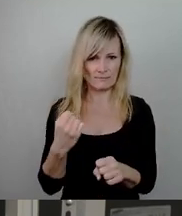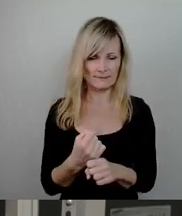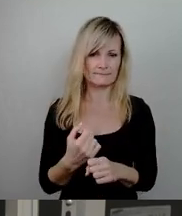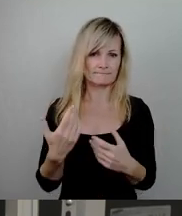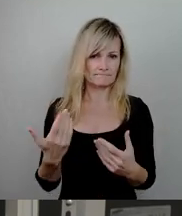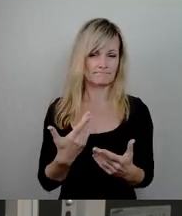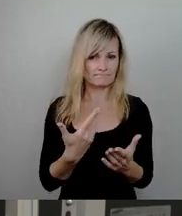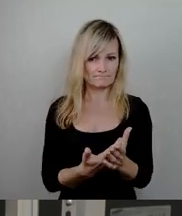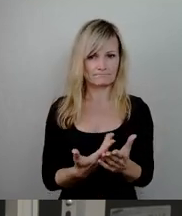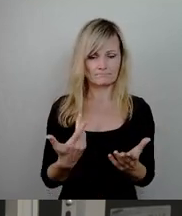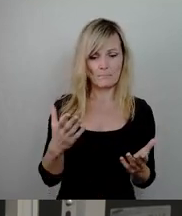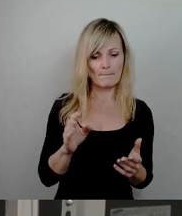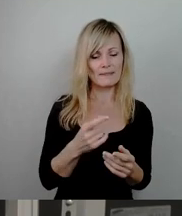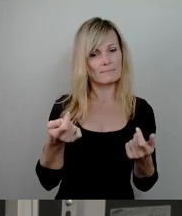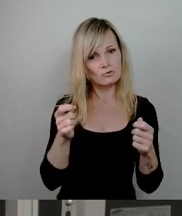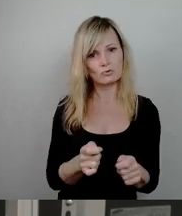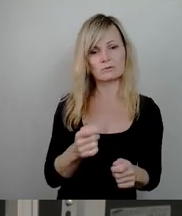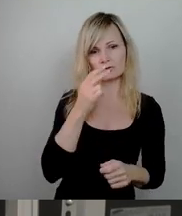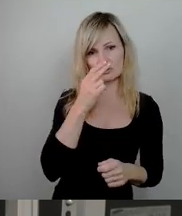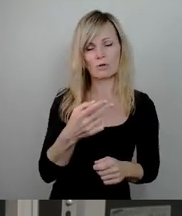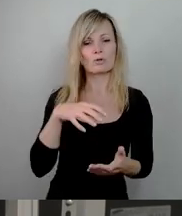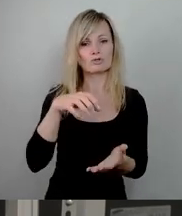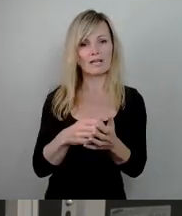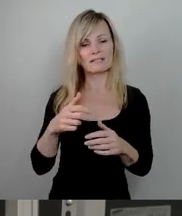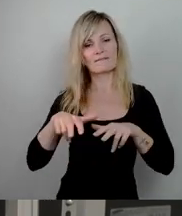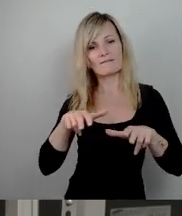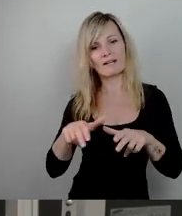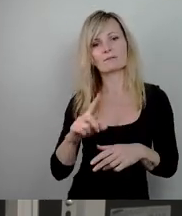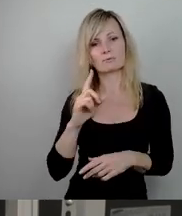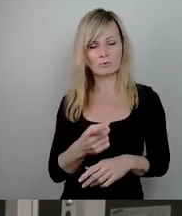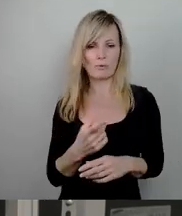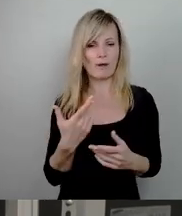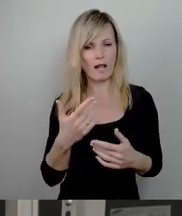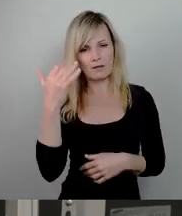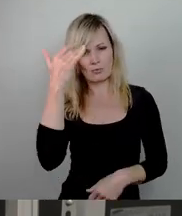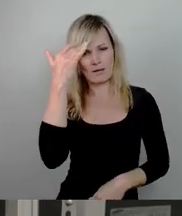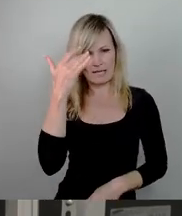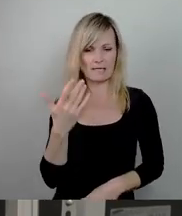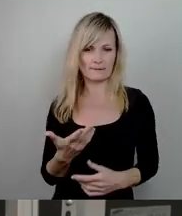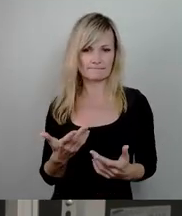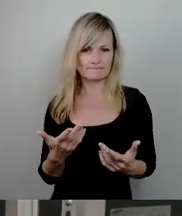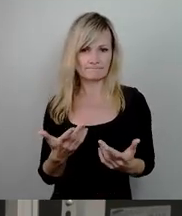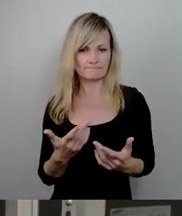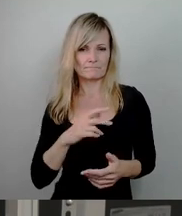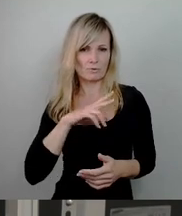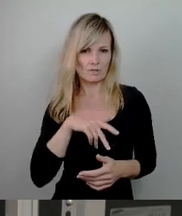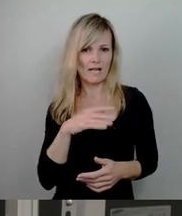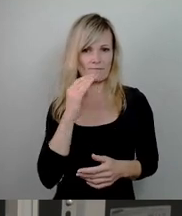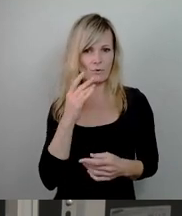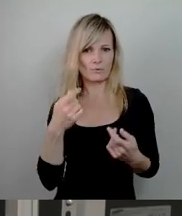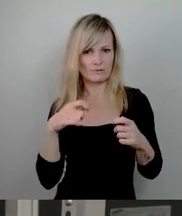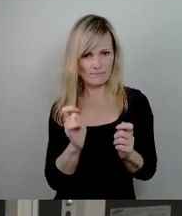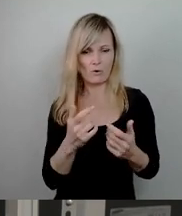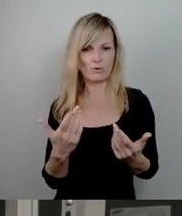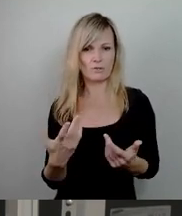mit einem Beschluss dafür sorgen kann, dass die Stadtverwaltung in die Richtung nochmal stärker nachdenkt, um sozialen Wohnungsbau, der eben nicht von der Stadt, sondern dann